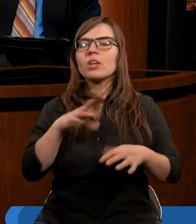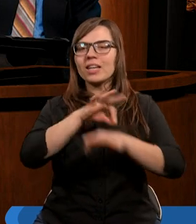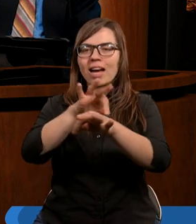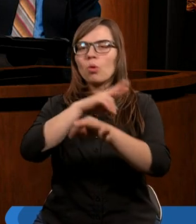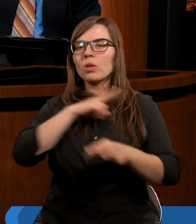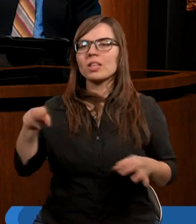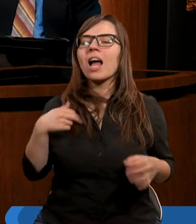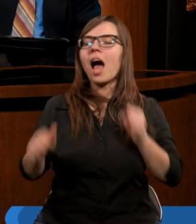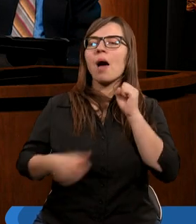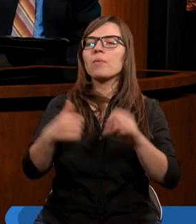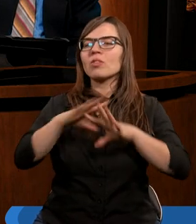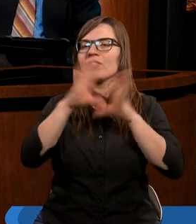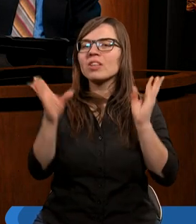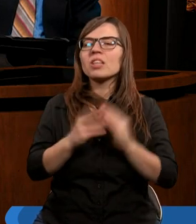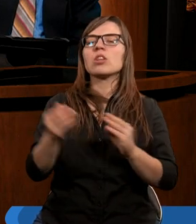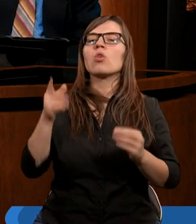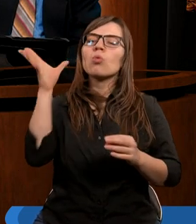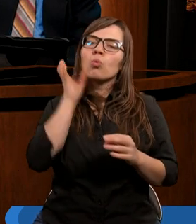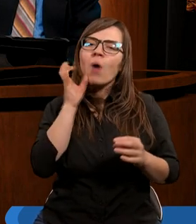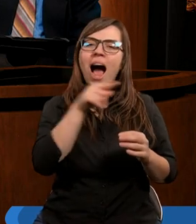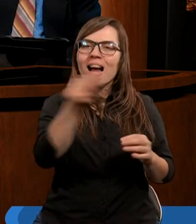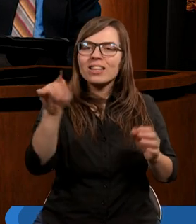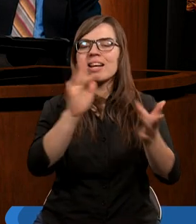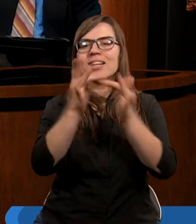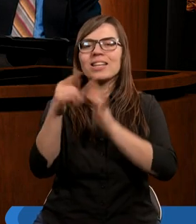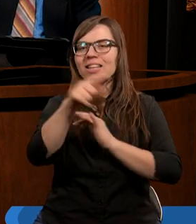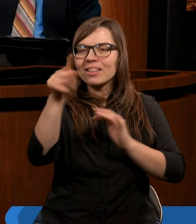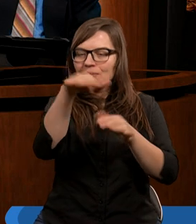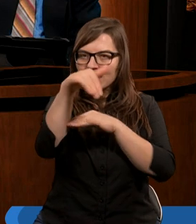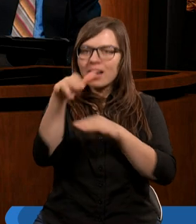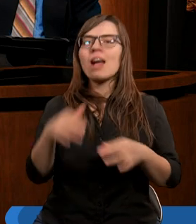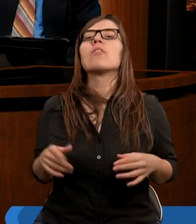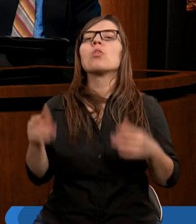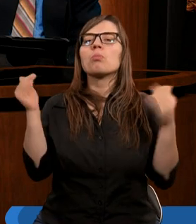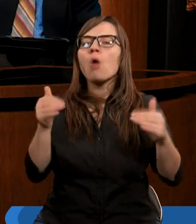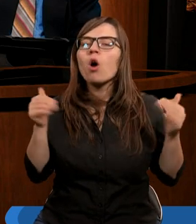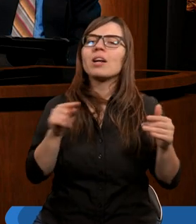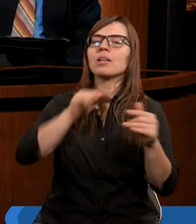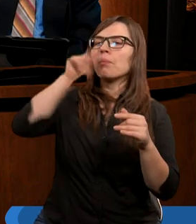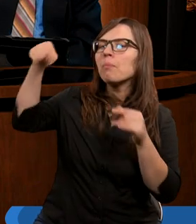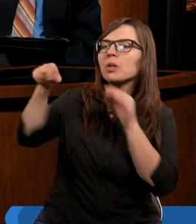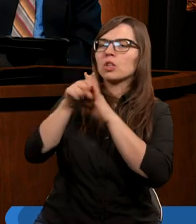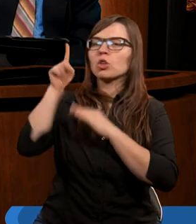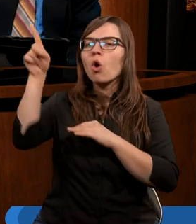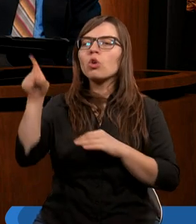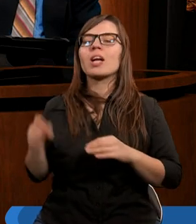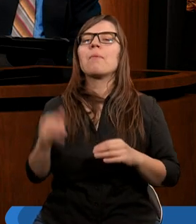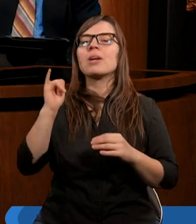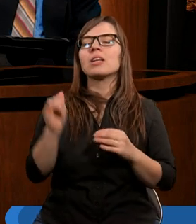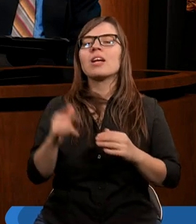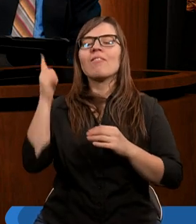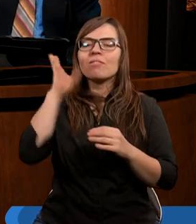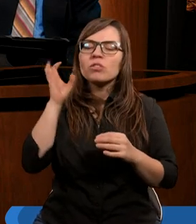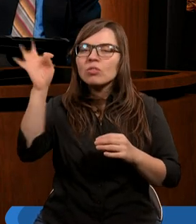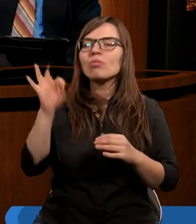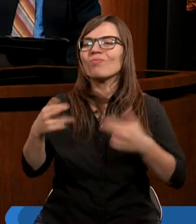kierujesz. Aby wszyscy również nasi słuchacze mogli przyjść do Ciebie i otworzyć